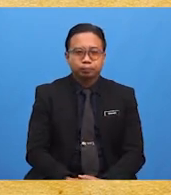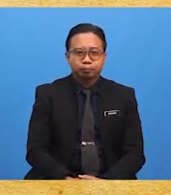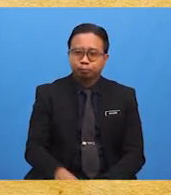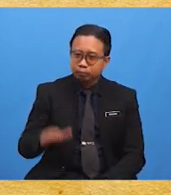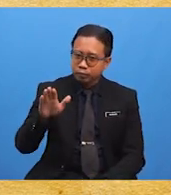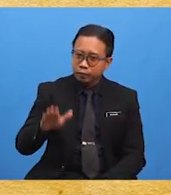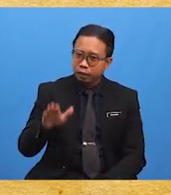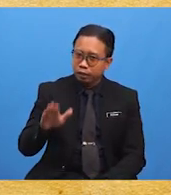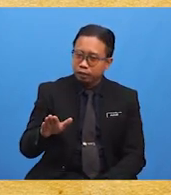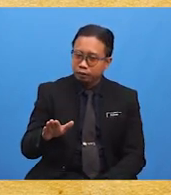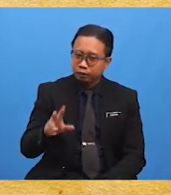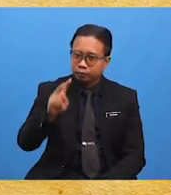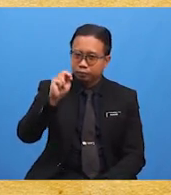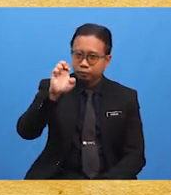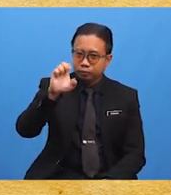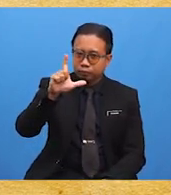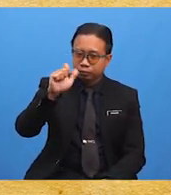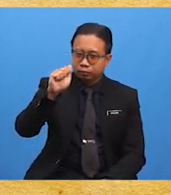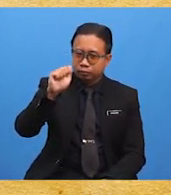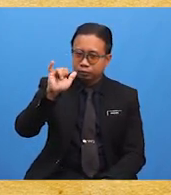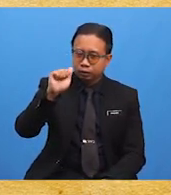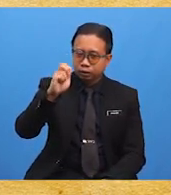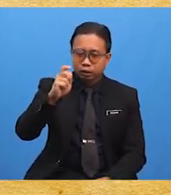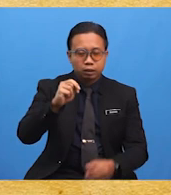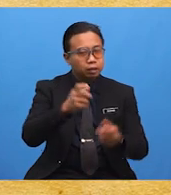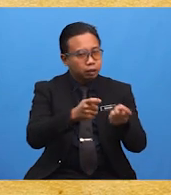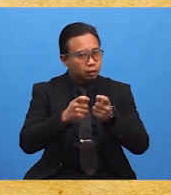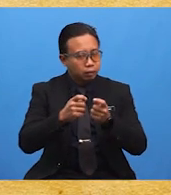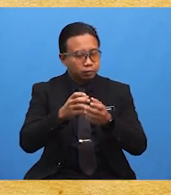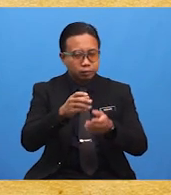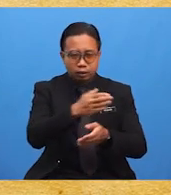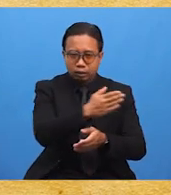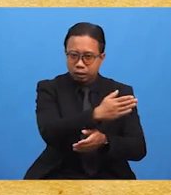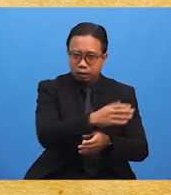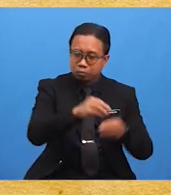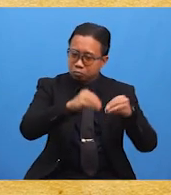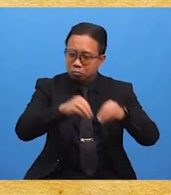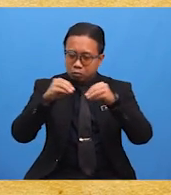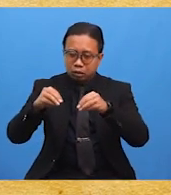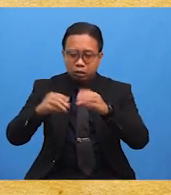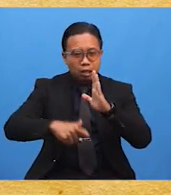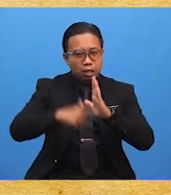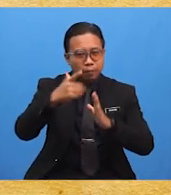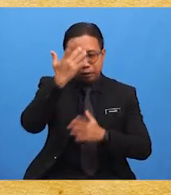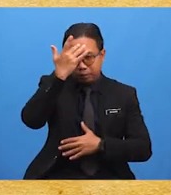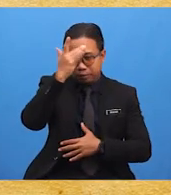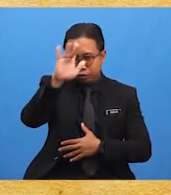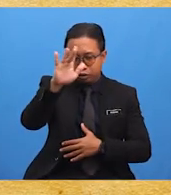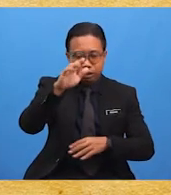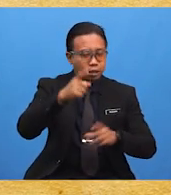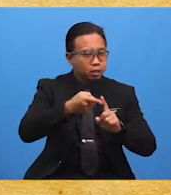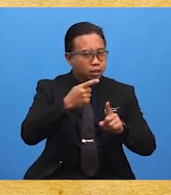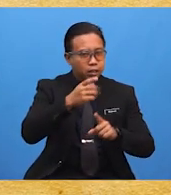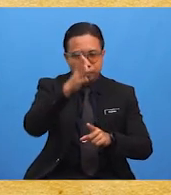seorang nelayan dan petani sebagai nelayan atau petani yang lebih bijak daripada papanya